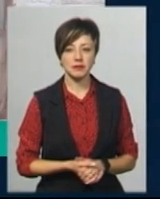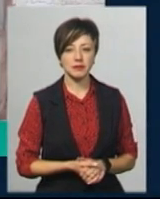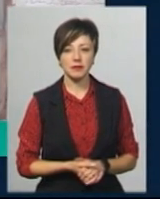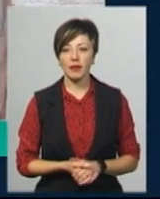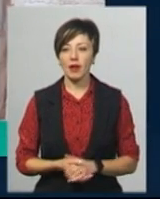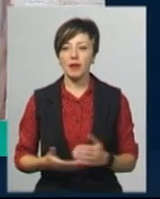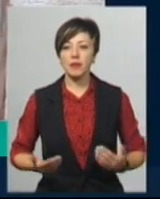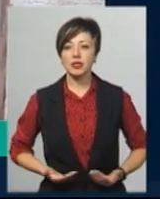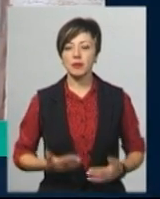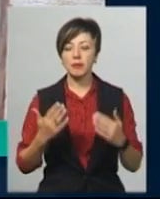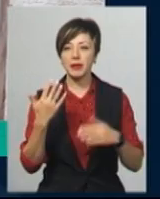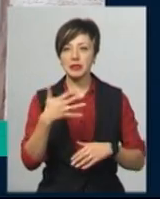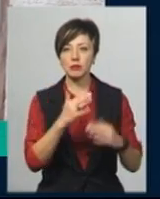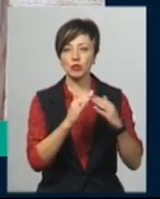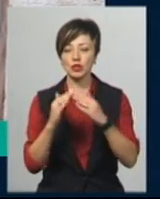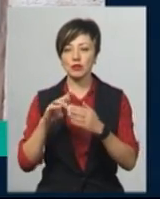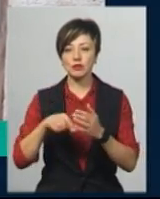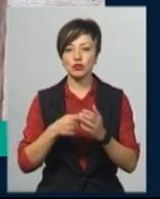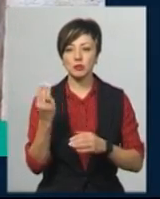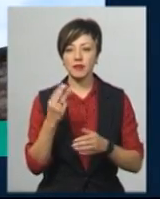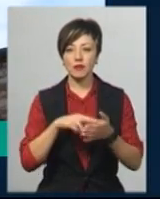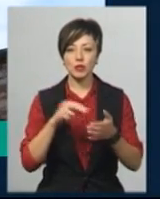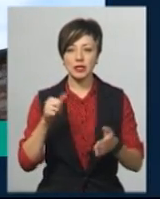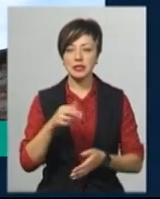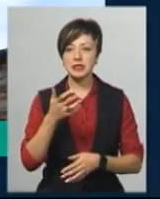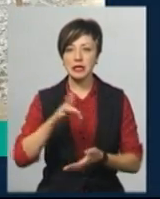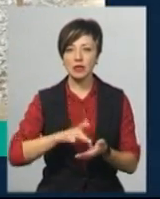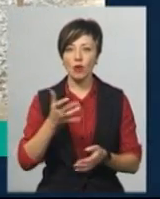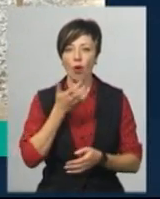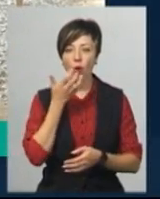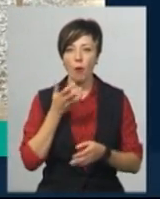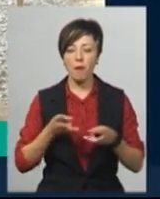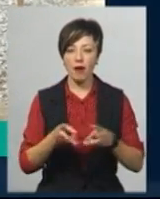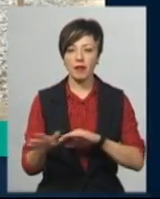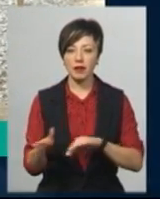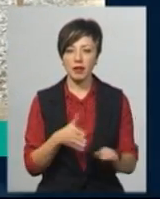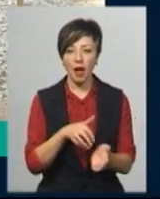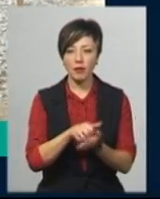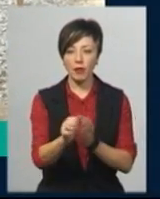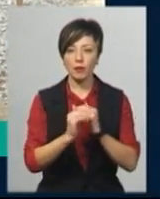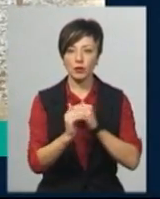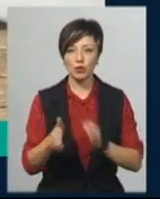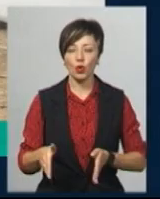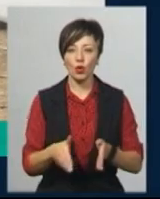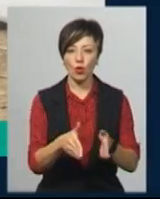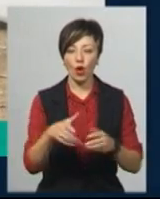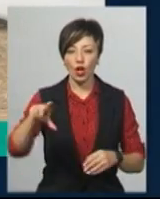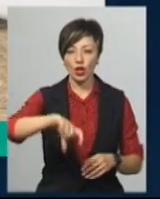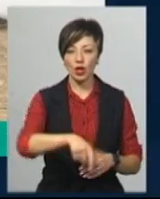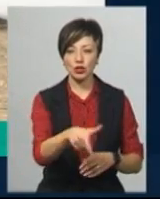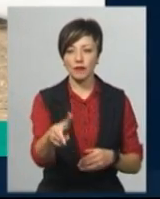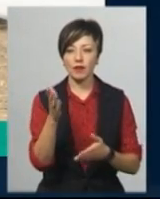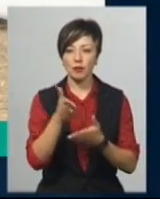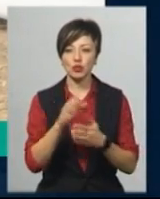Мешканців 50 будинків у Шепетівці відключили від централізованого опалення. Асфальтобетонні роботи на ділянці дороги, тещення ЗИК, напрямку